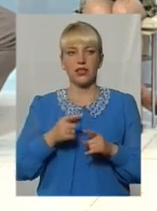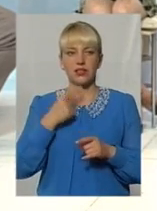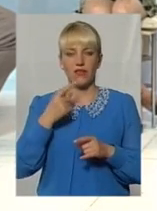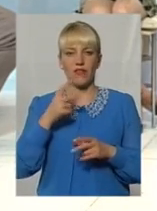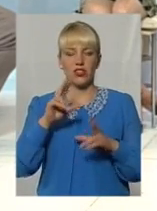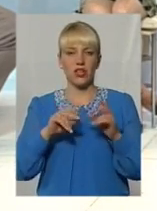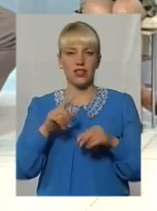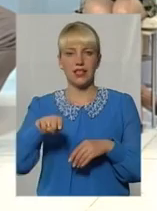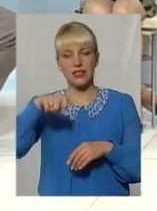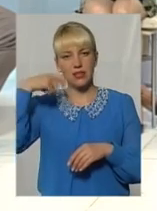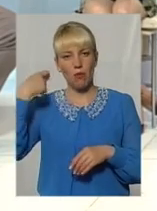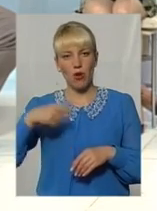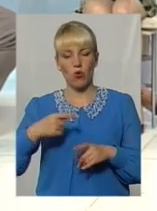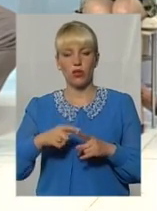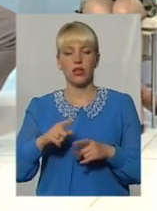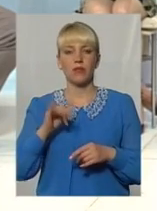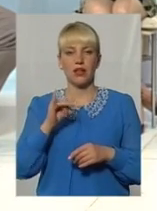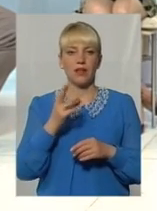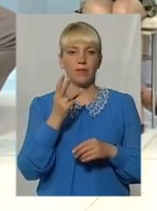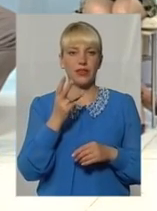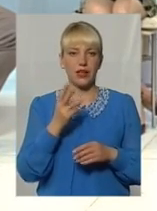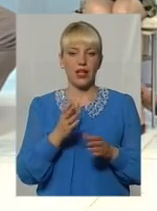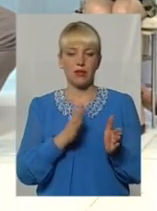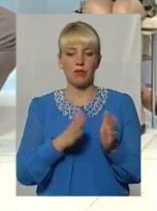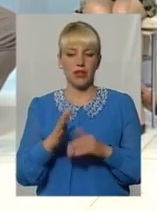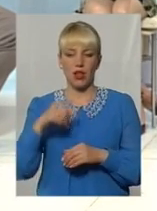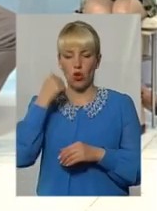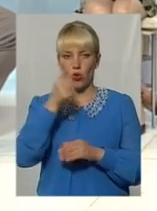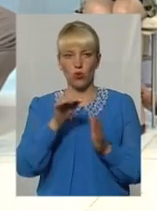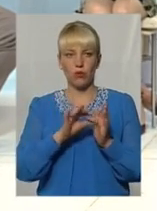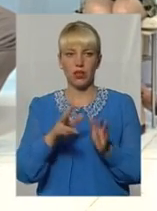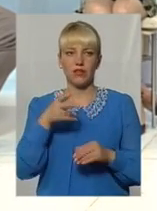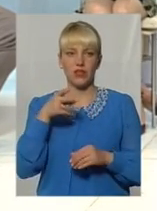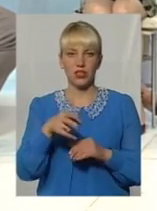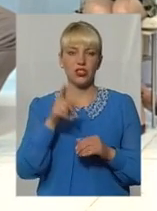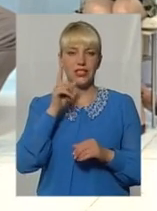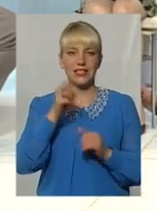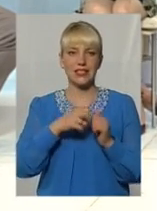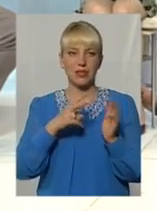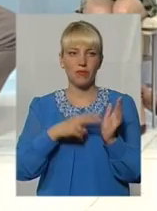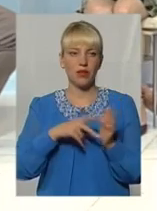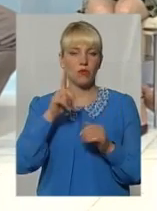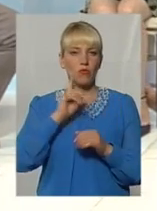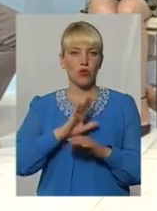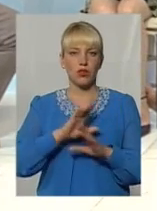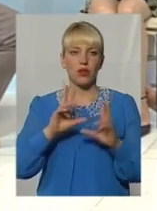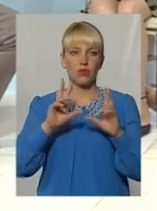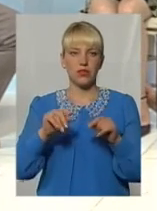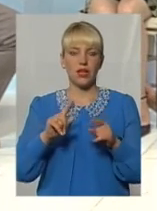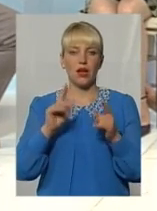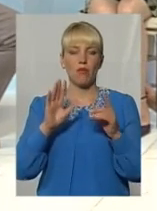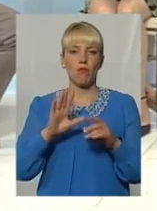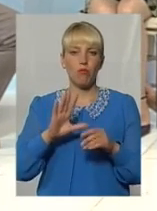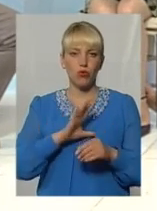спекотним з усіх відомих, а також третім підрядроком рекордсменом. Поки що 2017 не обіцяє стати іншим.